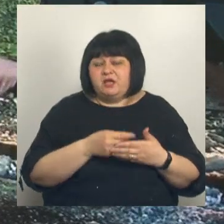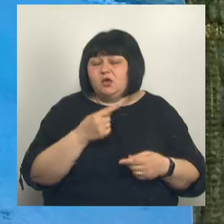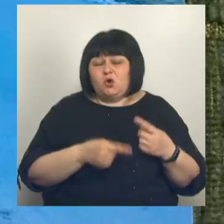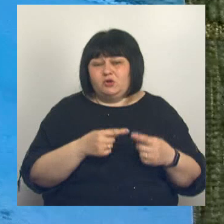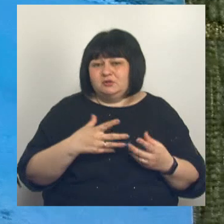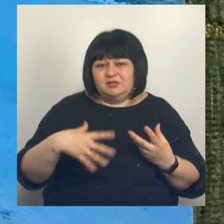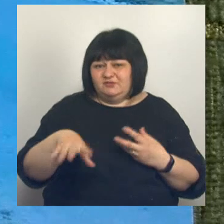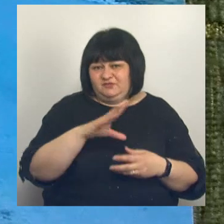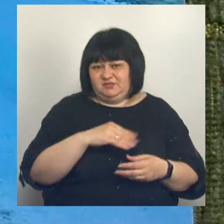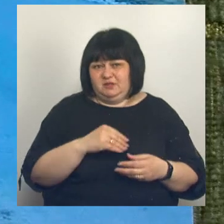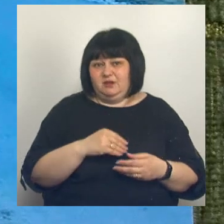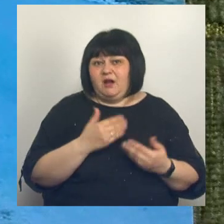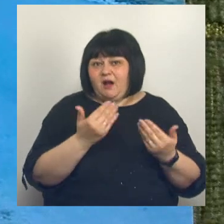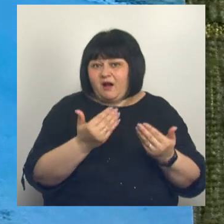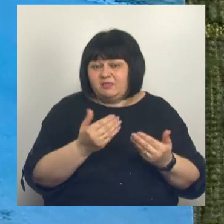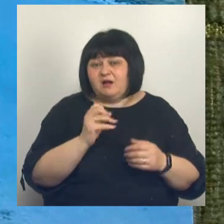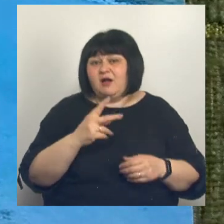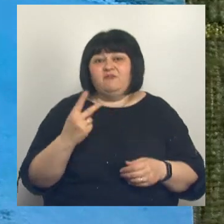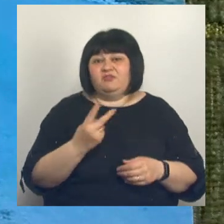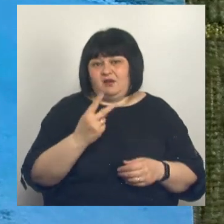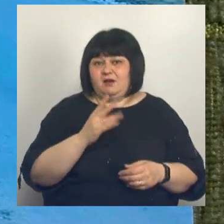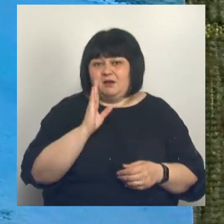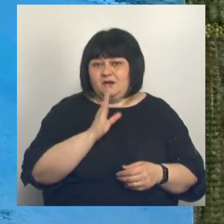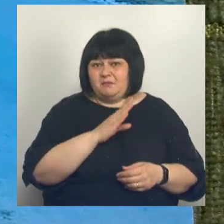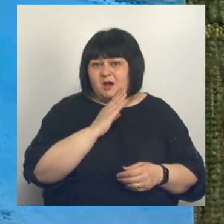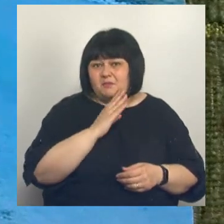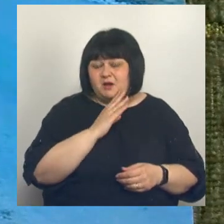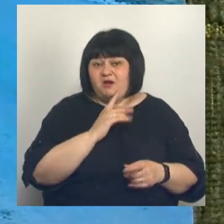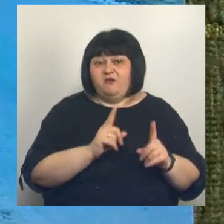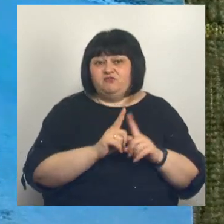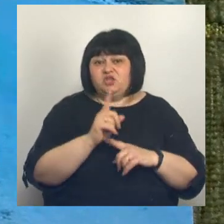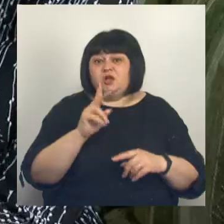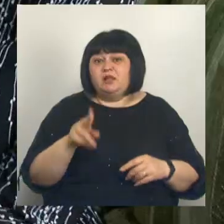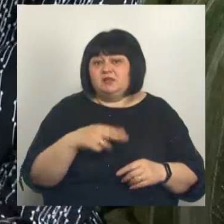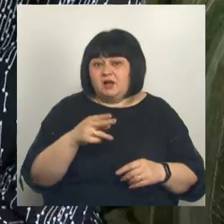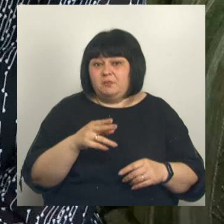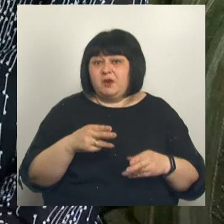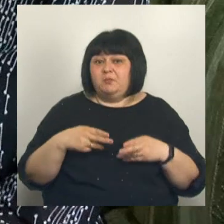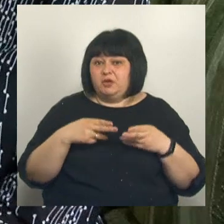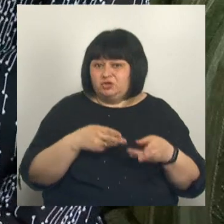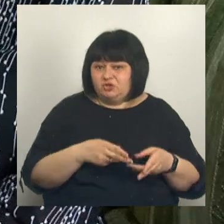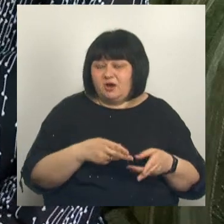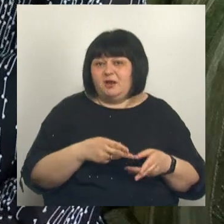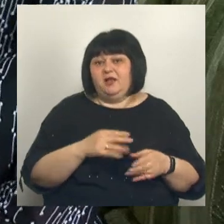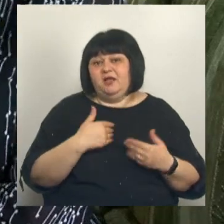говорит Людмила. А она для них как вторая мама. Они в начале декабря, по-моему, приезжали. И вот они мне